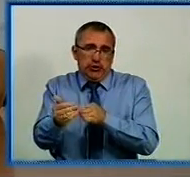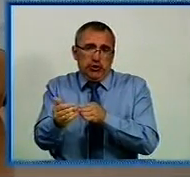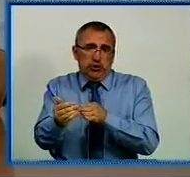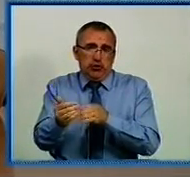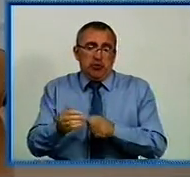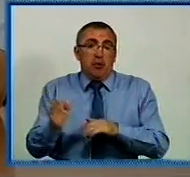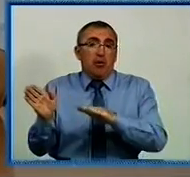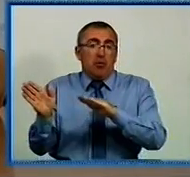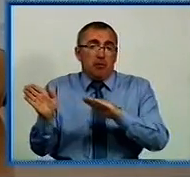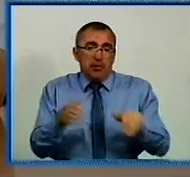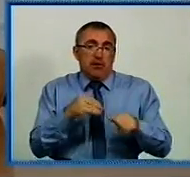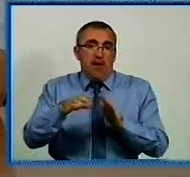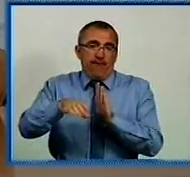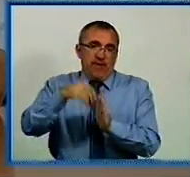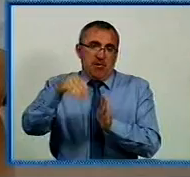після вибору.